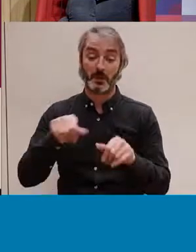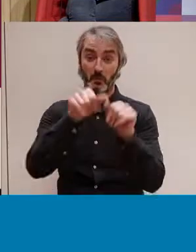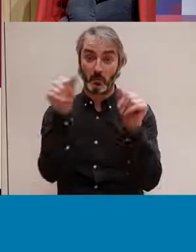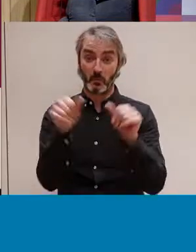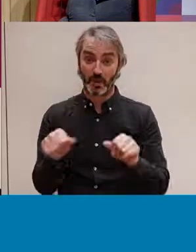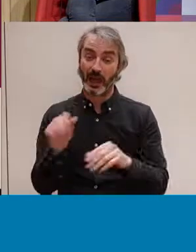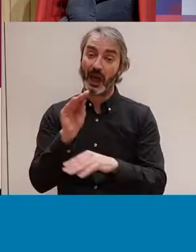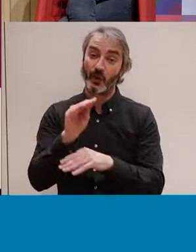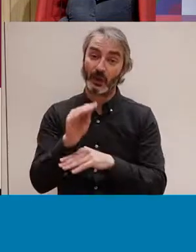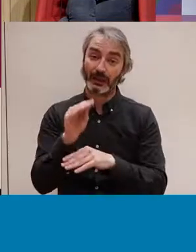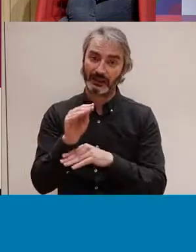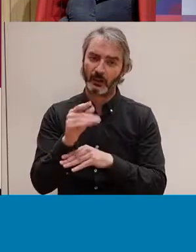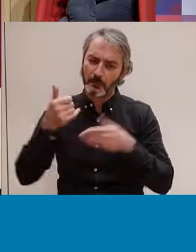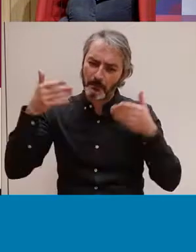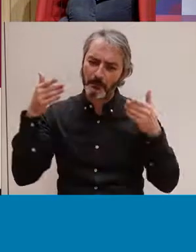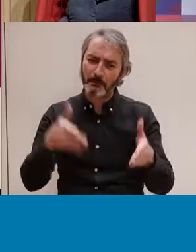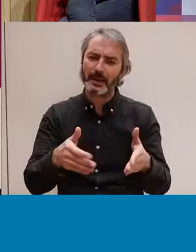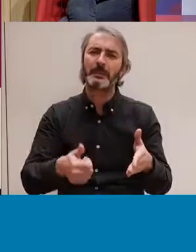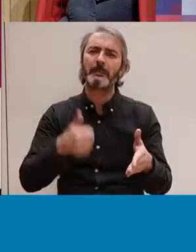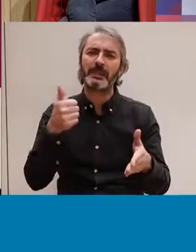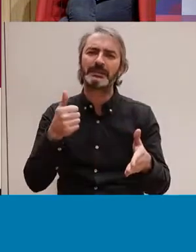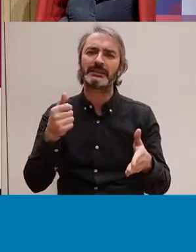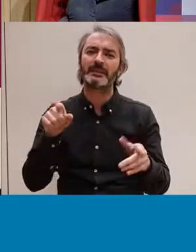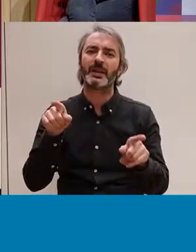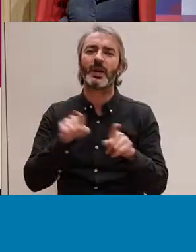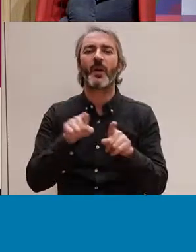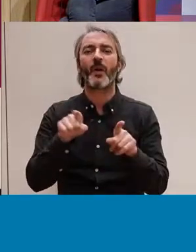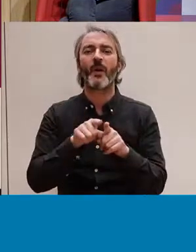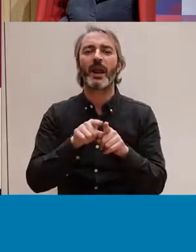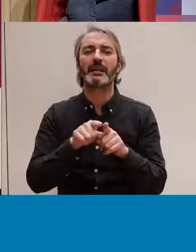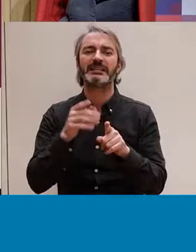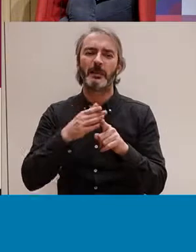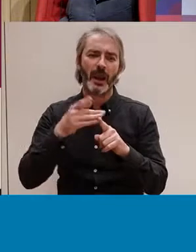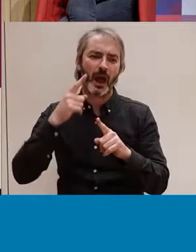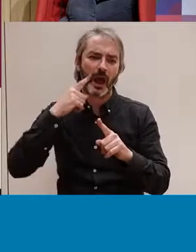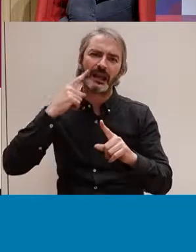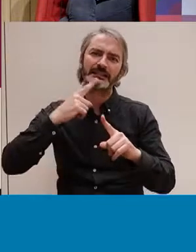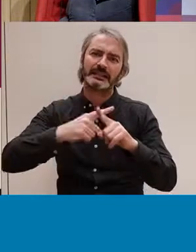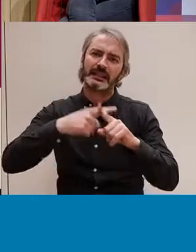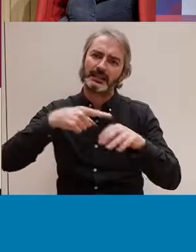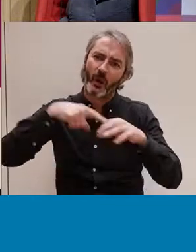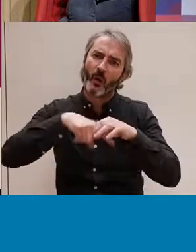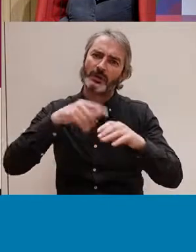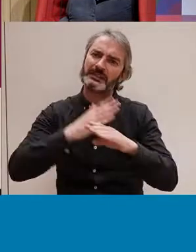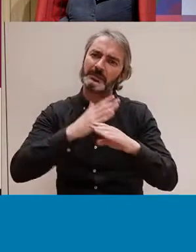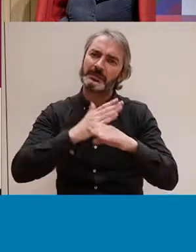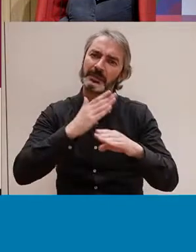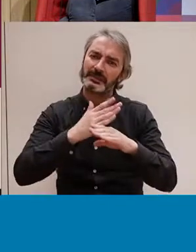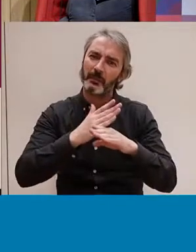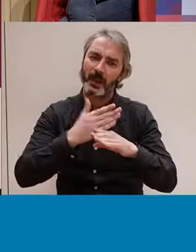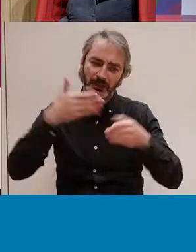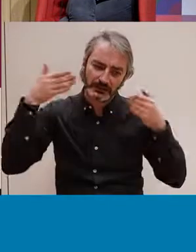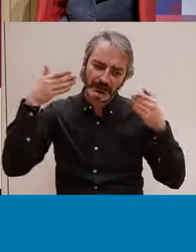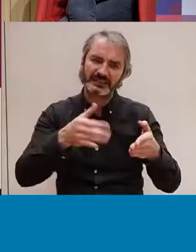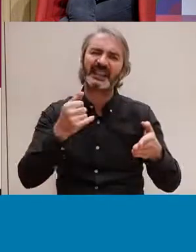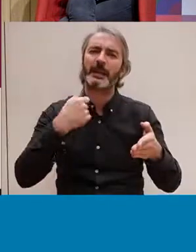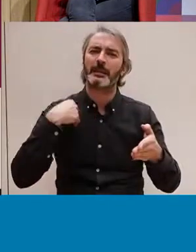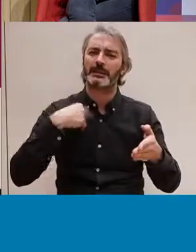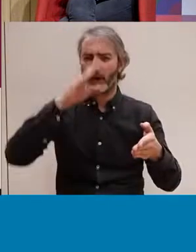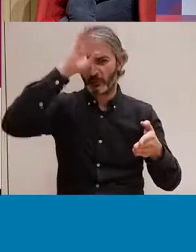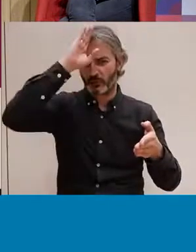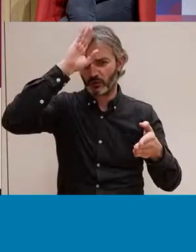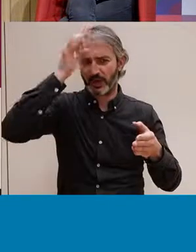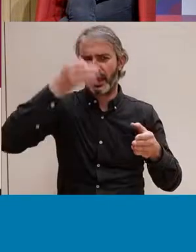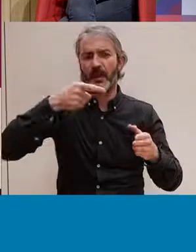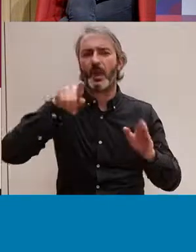educatiu està centrat en aquesta mirada cuitocèntrica i heteronormativa, com a conseqüència